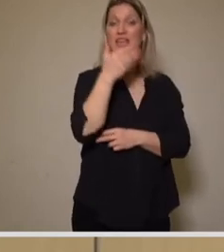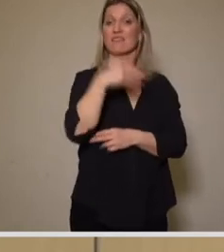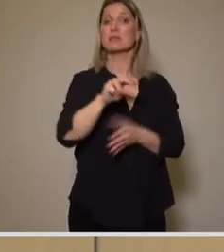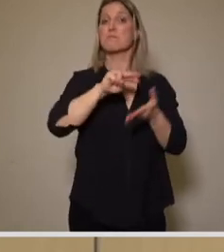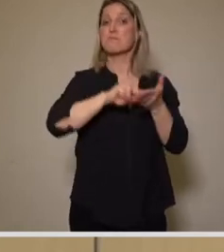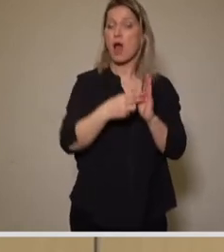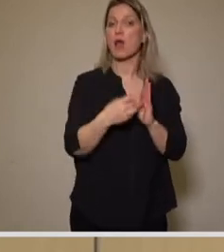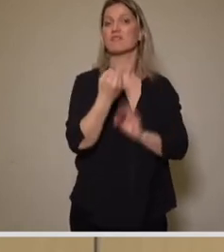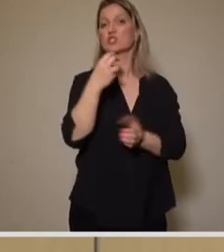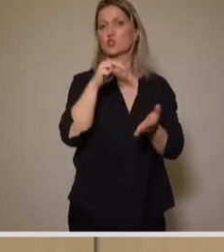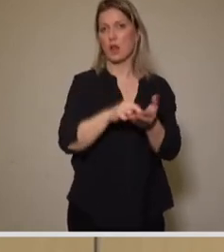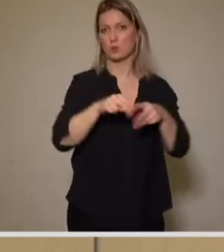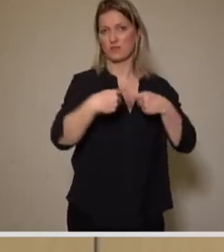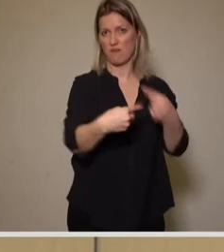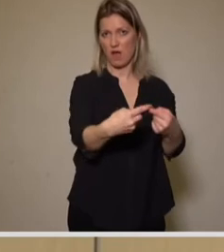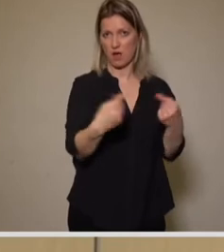gegeben,